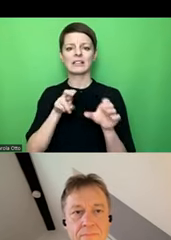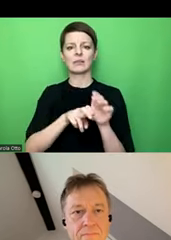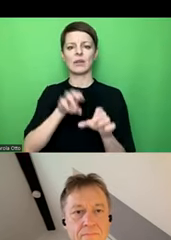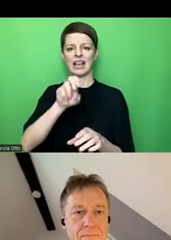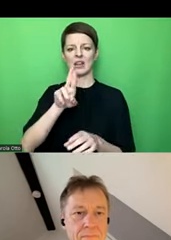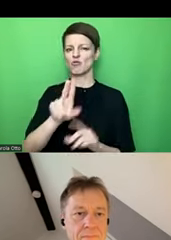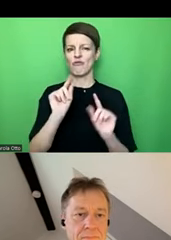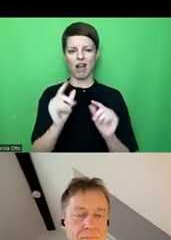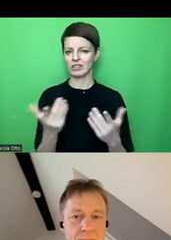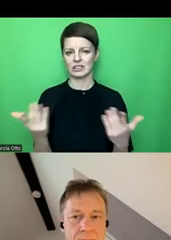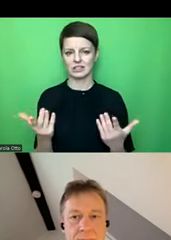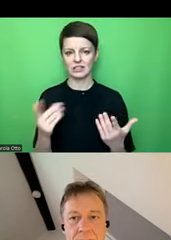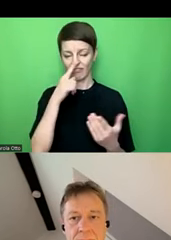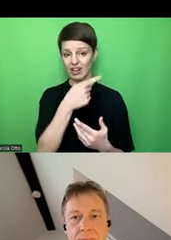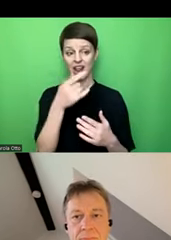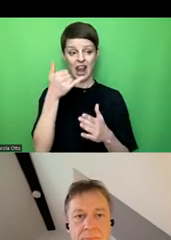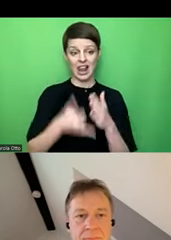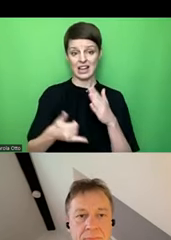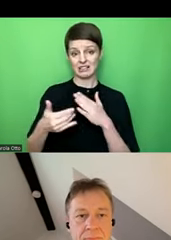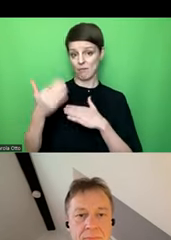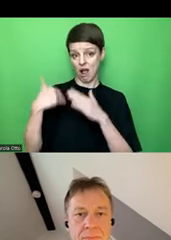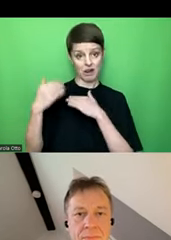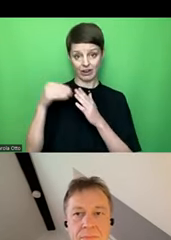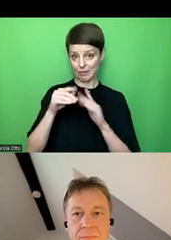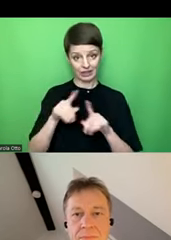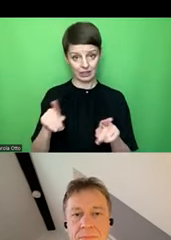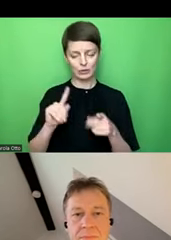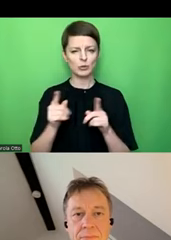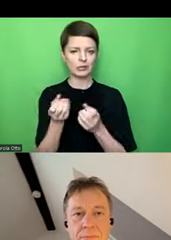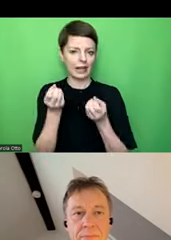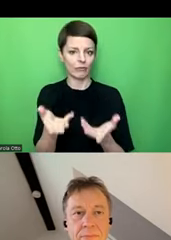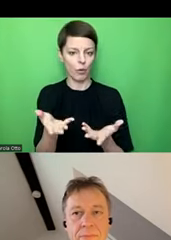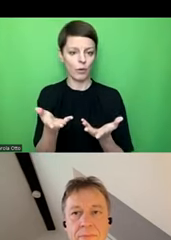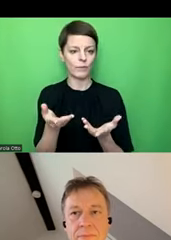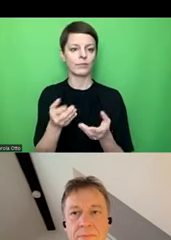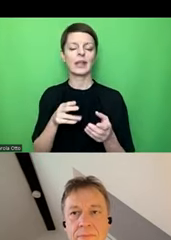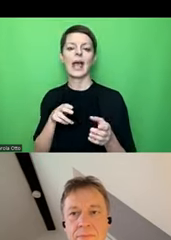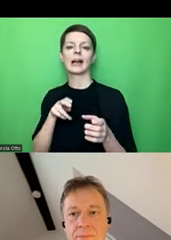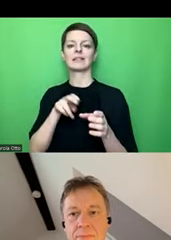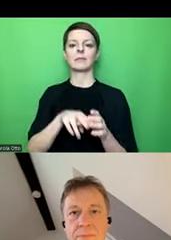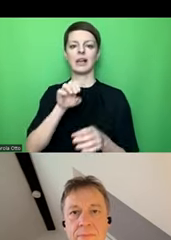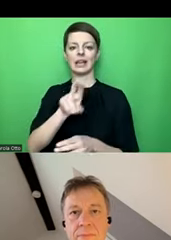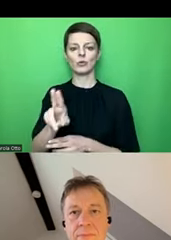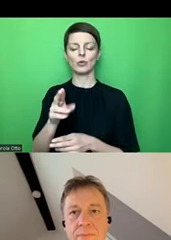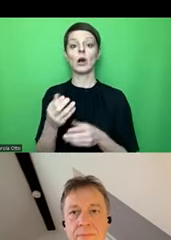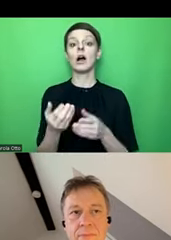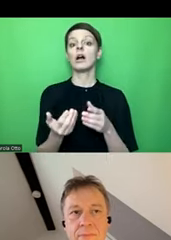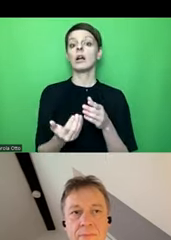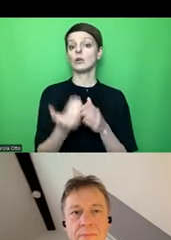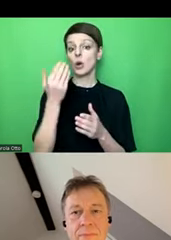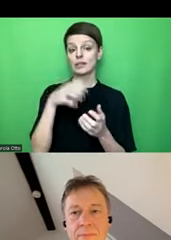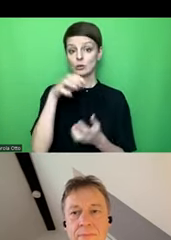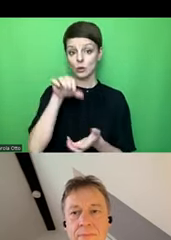sofern Sie bei den letzten Veranstaltungen nicht teilgenommen haben. Accessible EU ist ein neues Ressourcenzentrum, was also